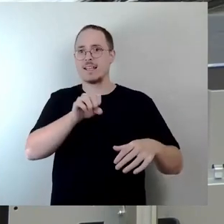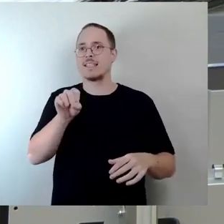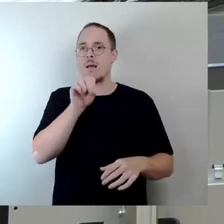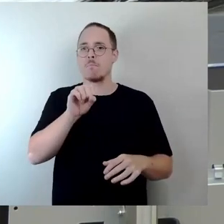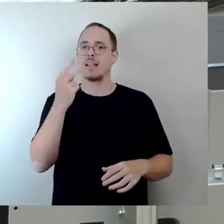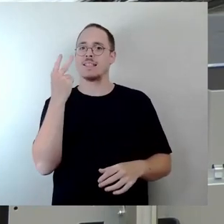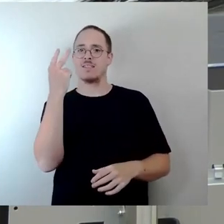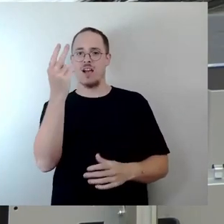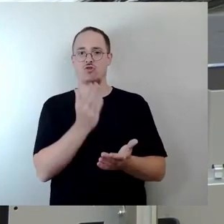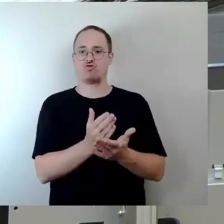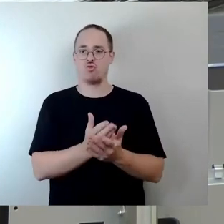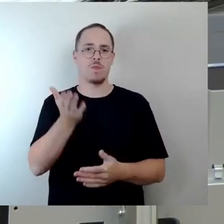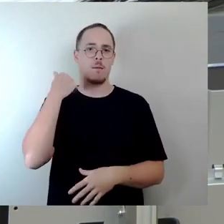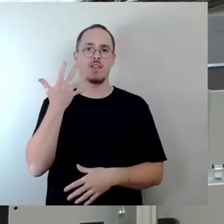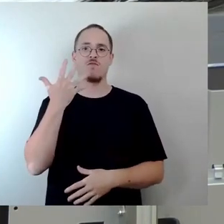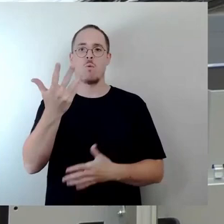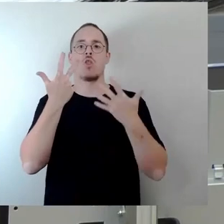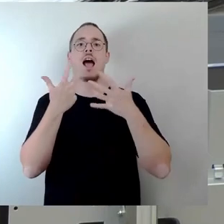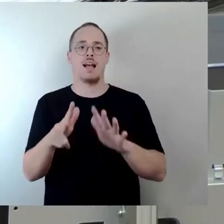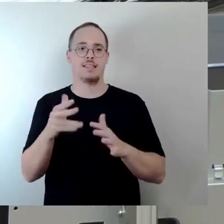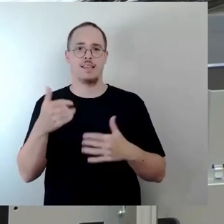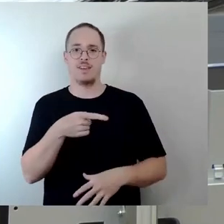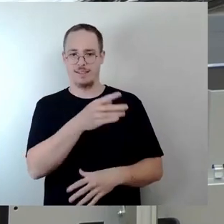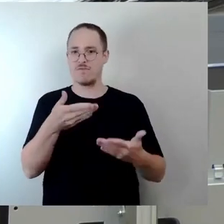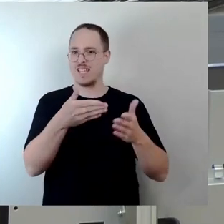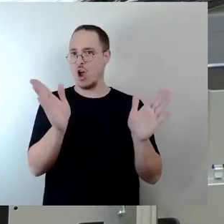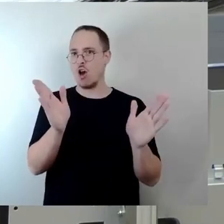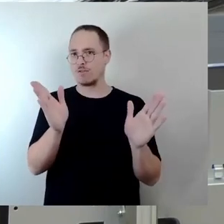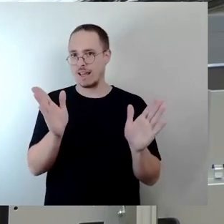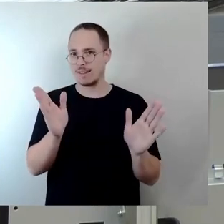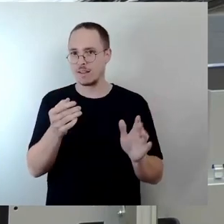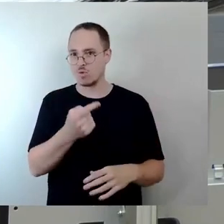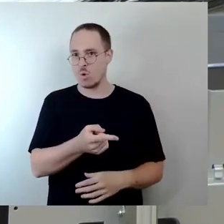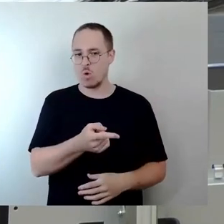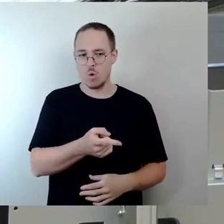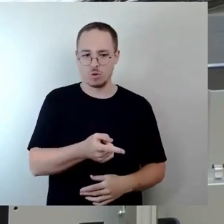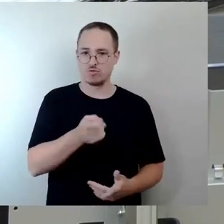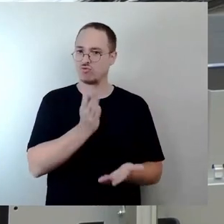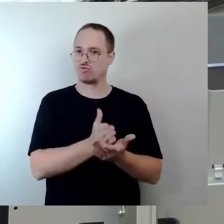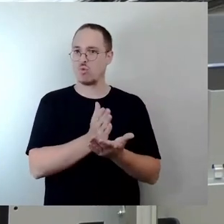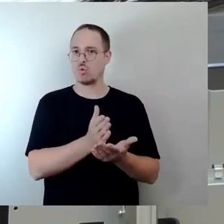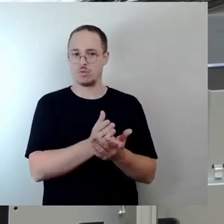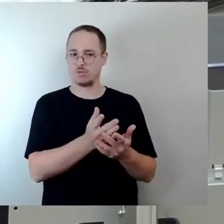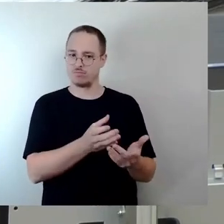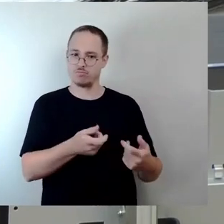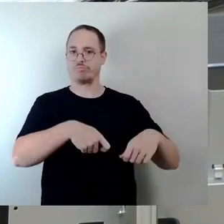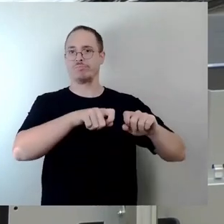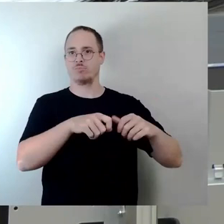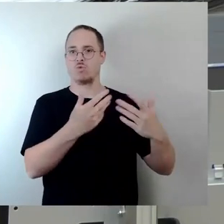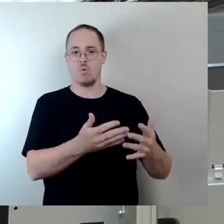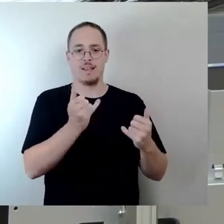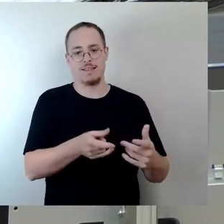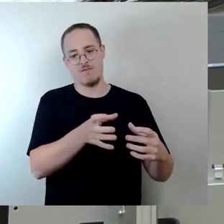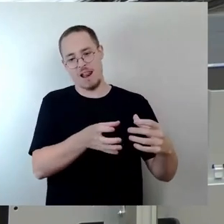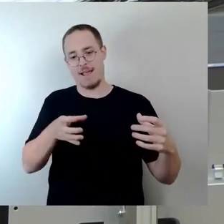seit 1985, seitdem die Semper-Oper eröffnet wurde, wieder eröffnet wurde. Und genau in dieser Verlängerung wird jetzt ein weiteres Gebäude gebaut. Ich